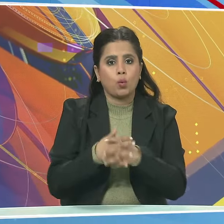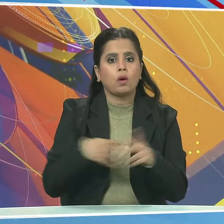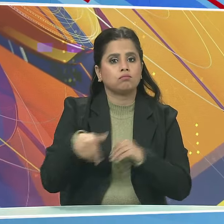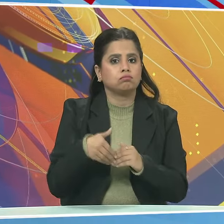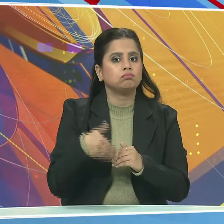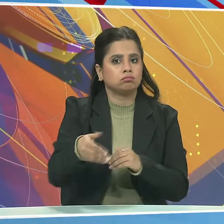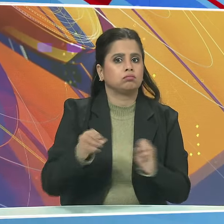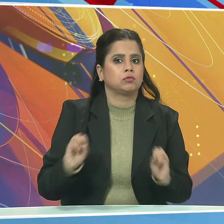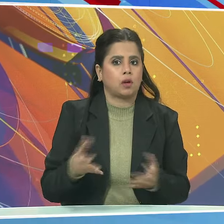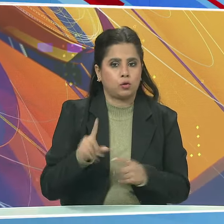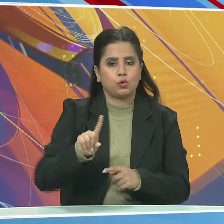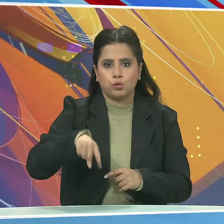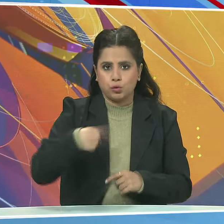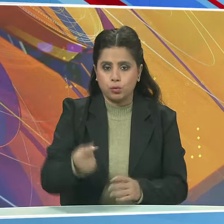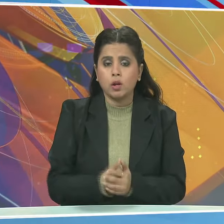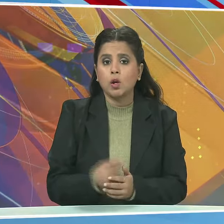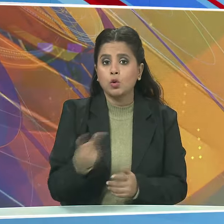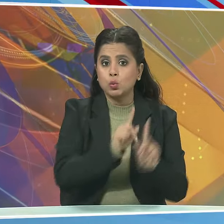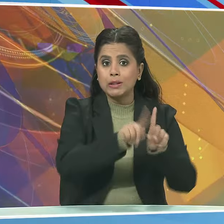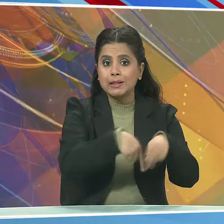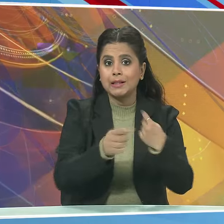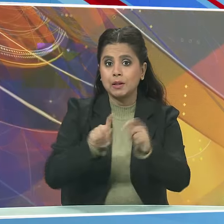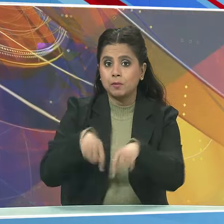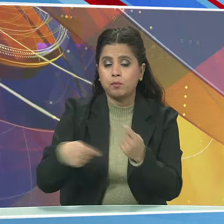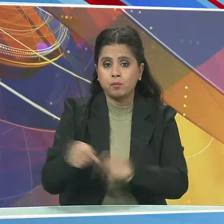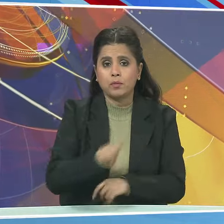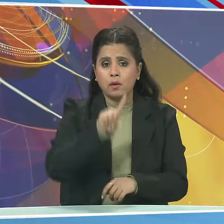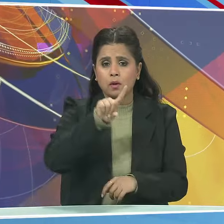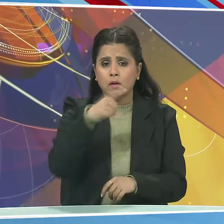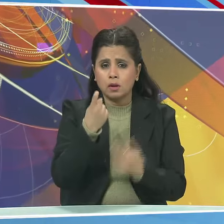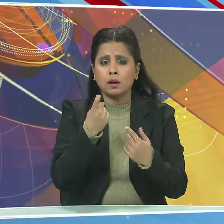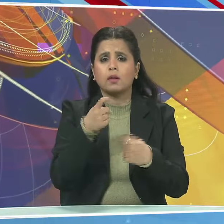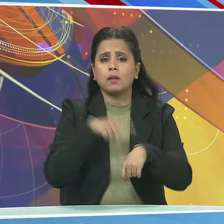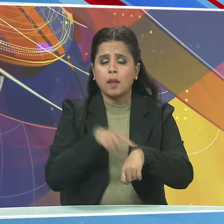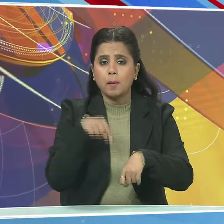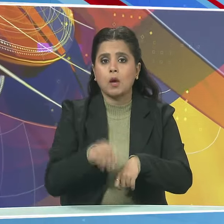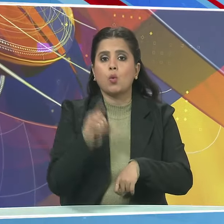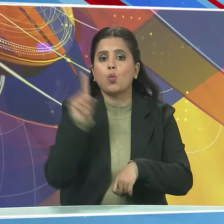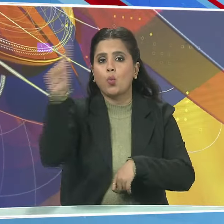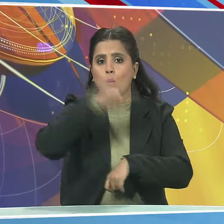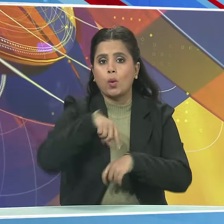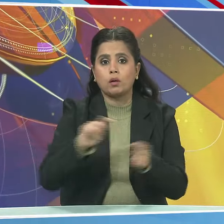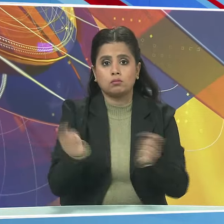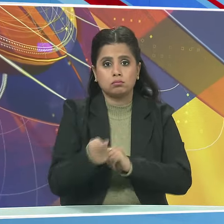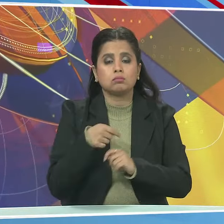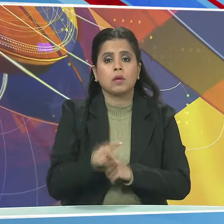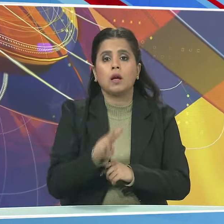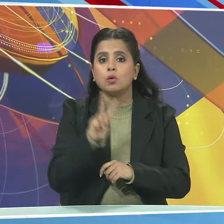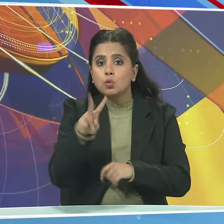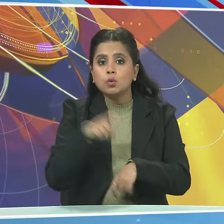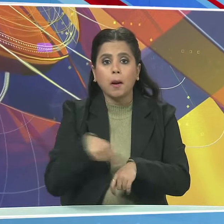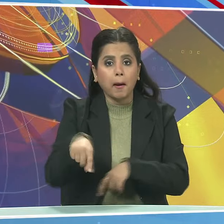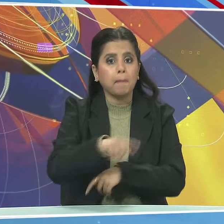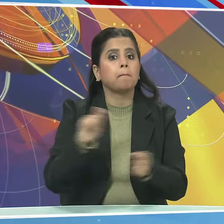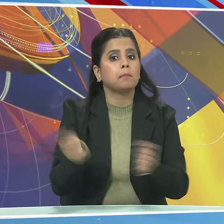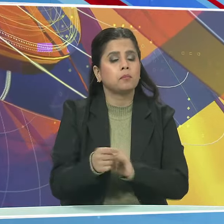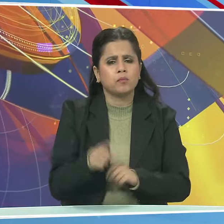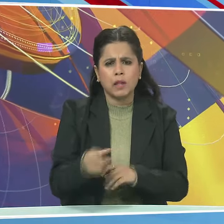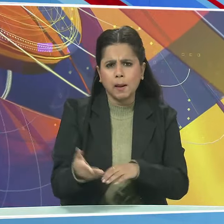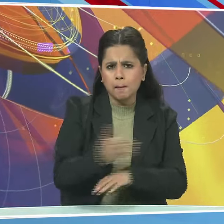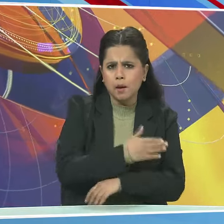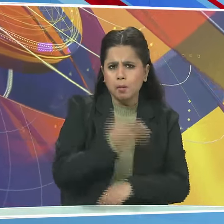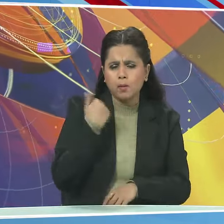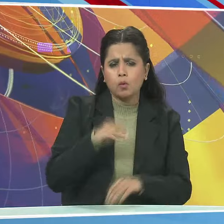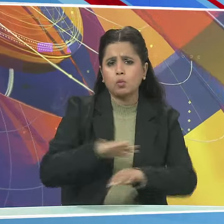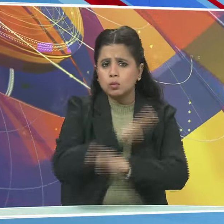होने जा रहा है दोनों टीमों के बीच ये सत्रवी वंडे द्विपक्षिय सिरीज होगी इस से पहले